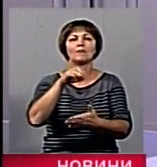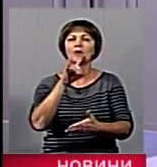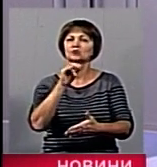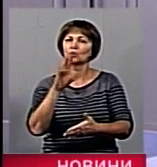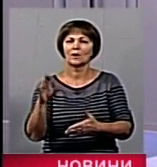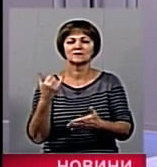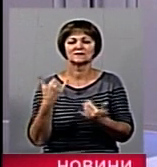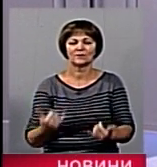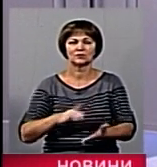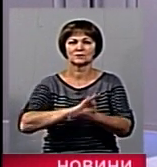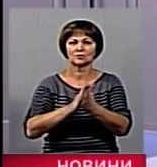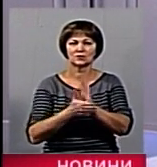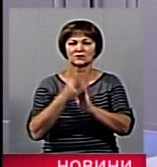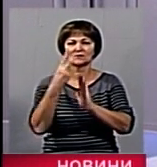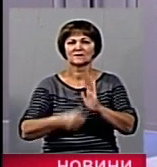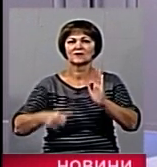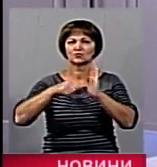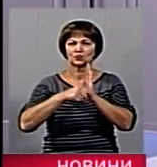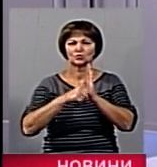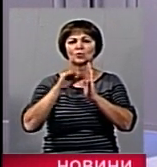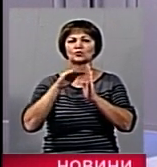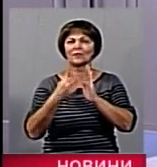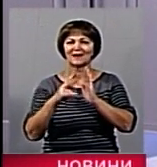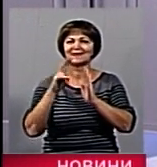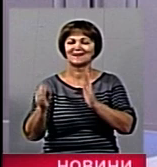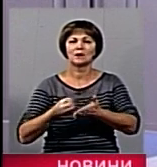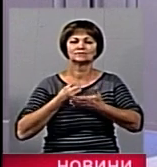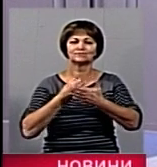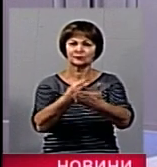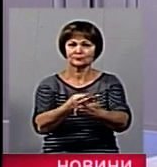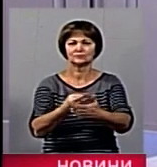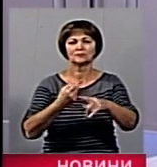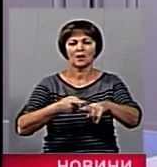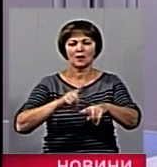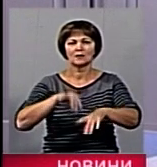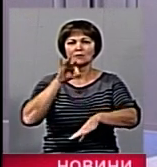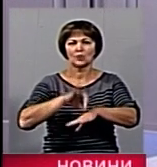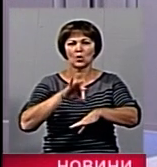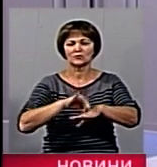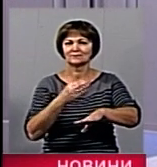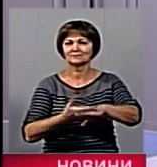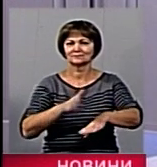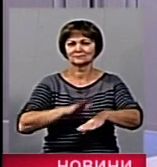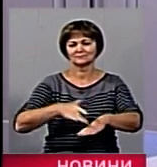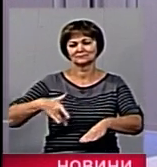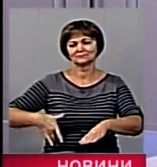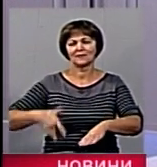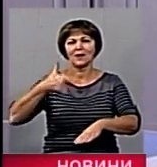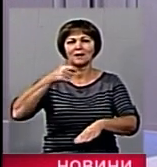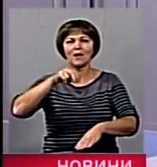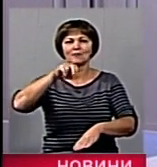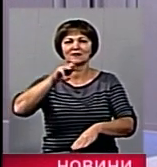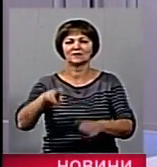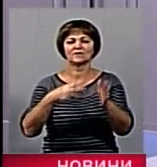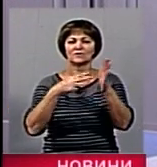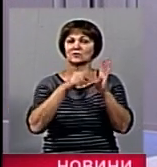станом на 25 жовтня цього року на стаціонарному лікуванні дитячої обласної клінічної лікарні з діагнозом гострий вірусний гепатит А перебувають